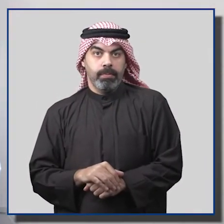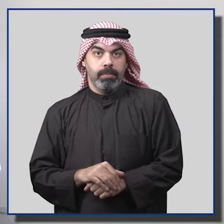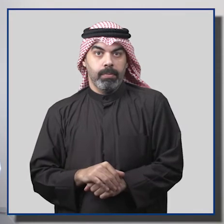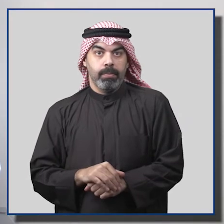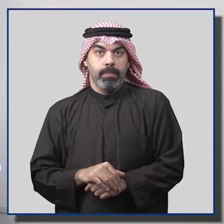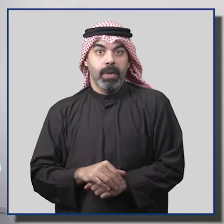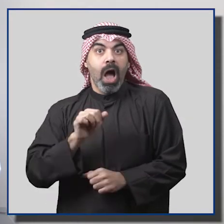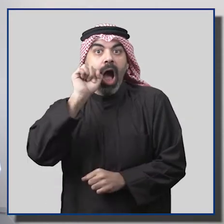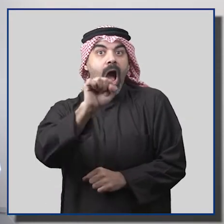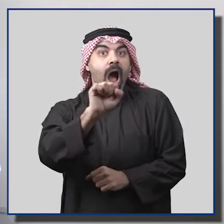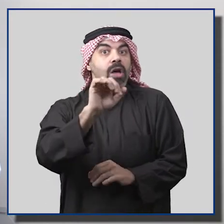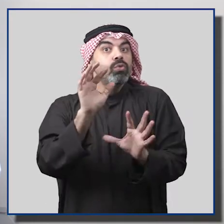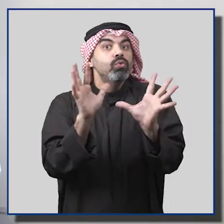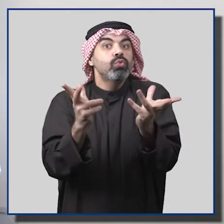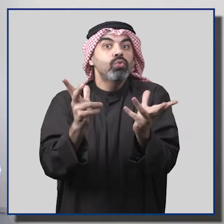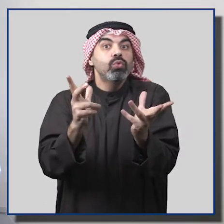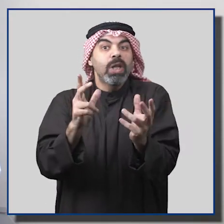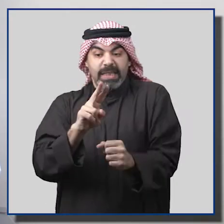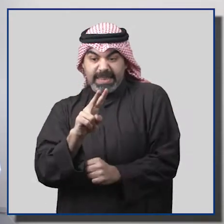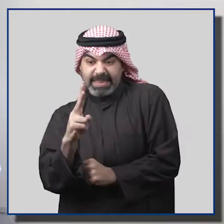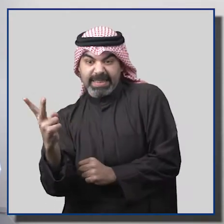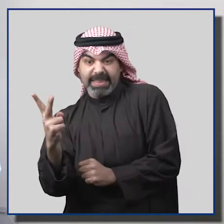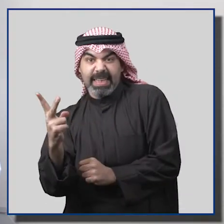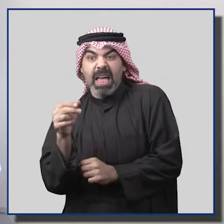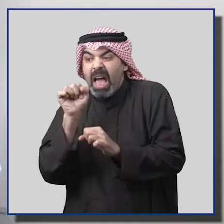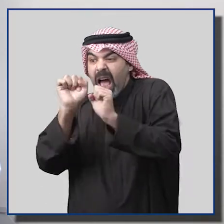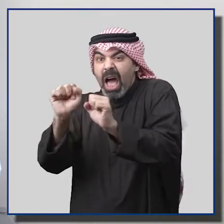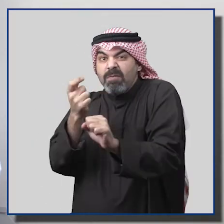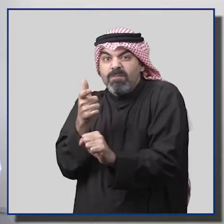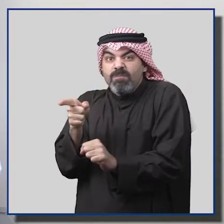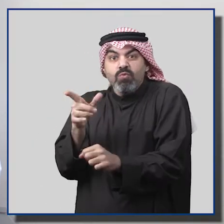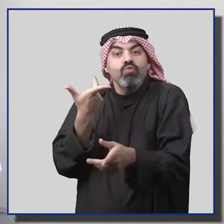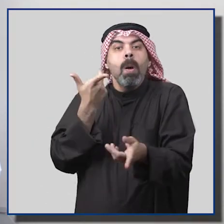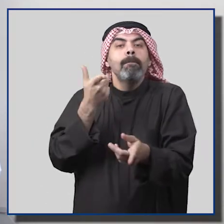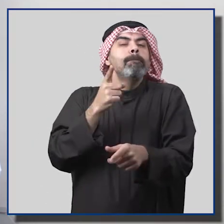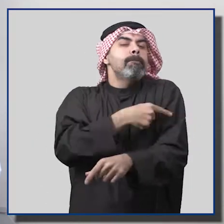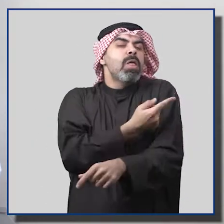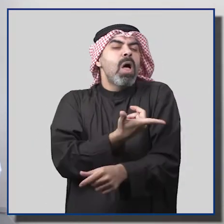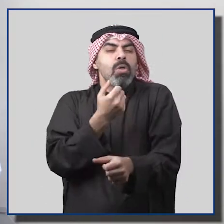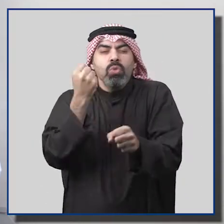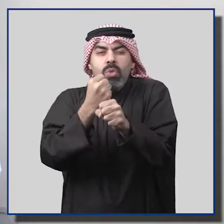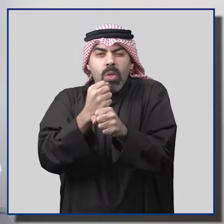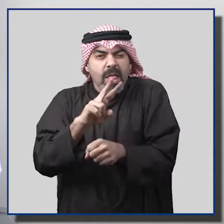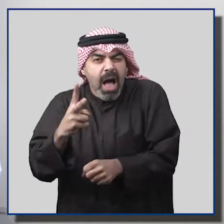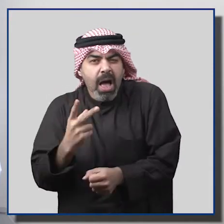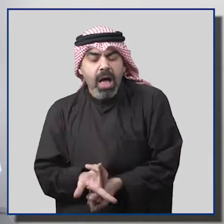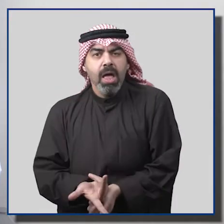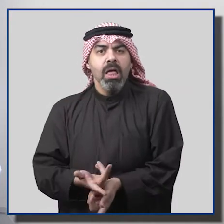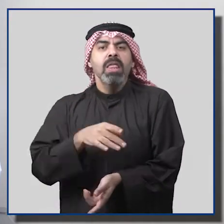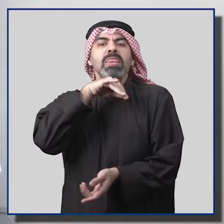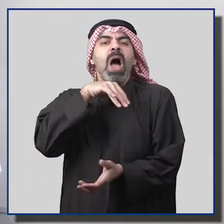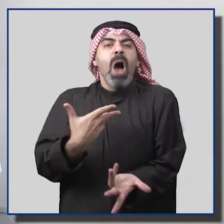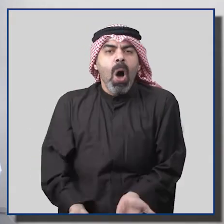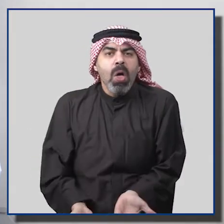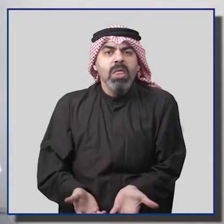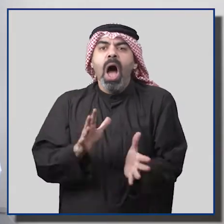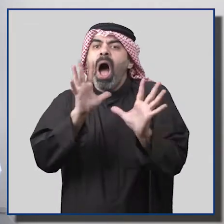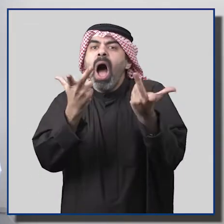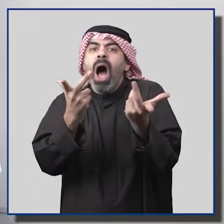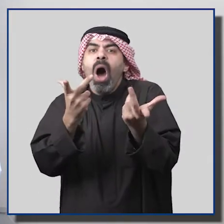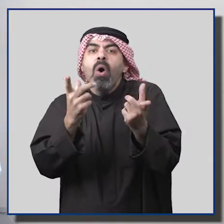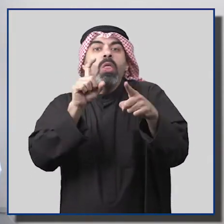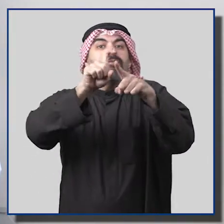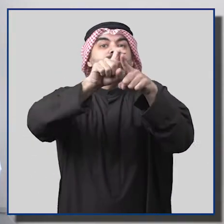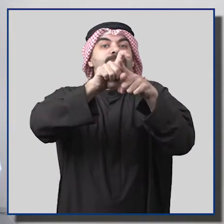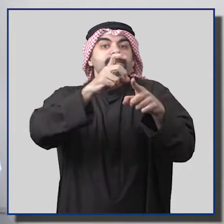خاصة في حال تغيير الوضع المالي للعميل مثل تغيير عملاء أو التقاعد أو حتى تغيير